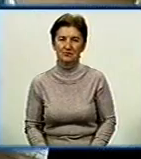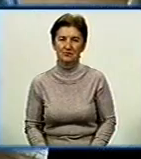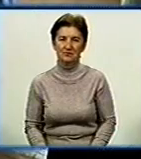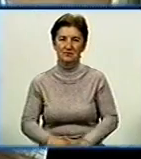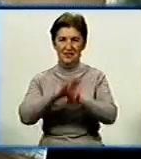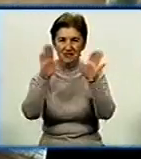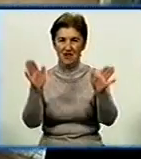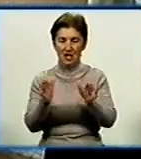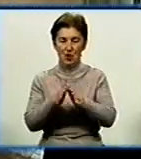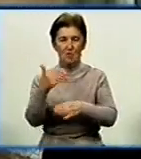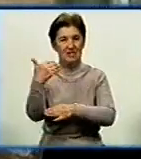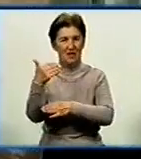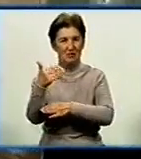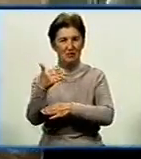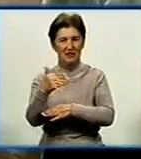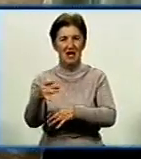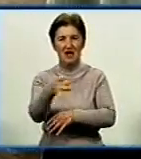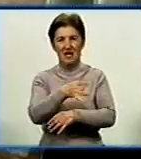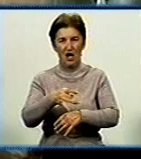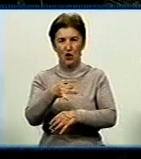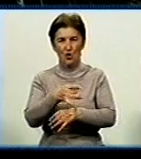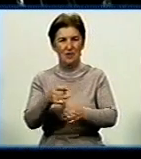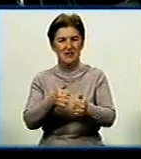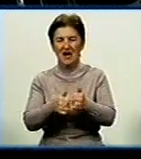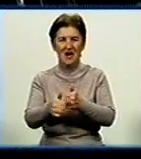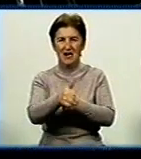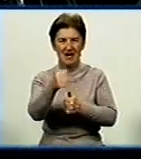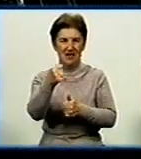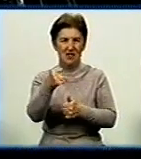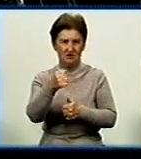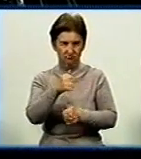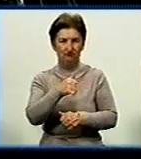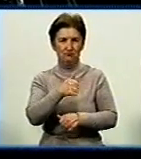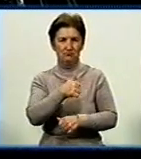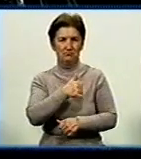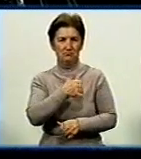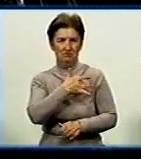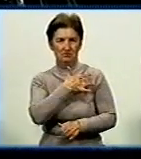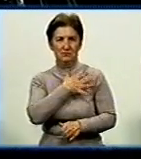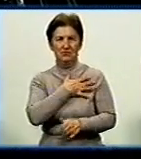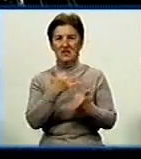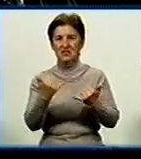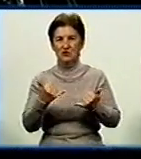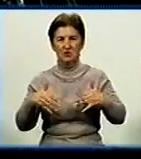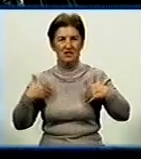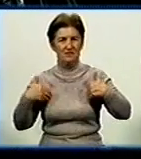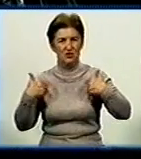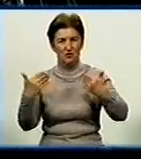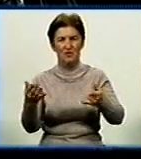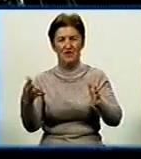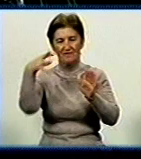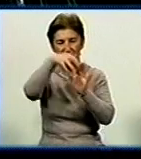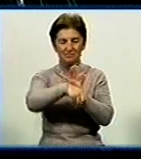Загалом Знамінський район серед лідерів з усиновлення дітей. Сьогодні ми відмічаємо і просто влаштування дітей в сім'ї, в сім'ї